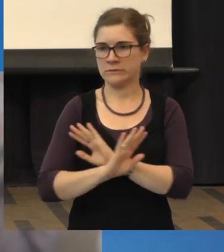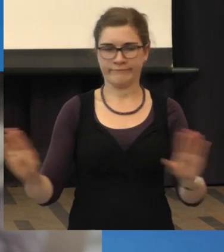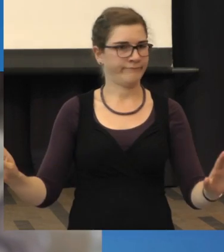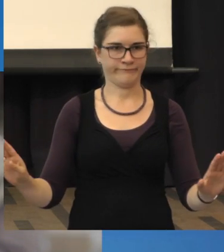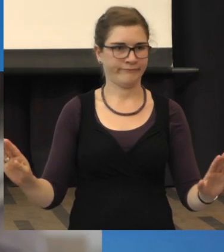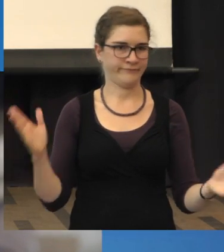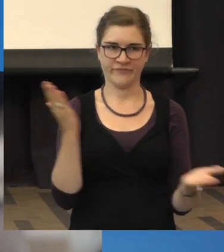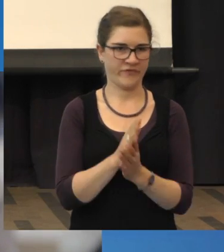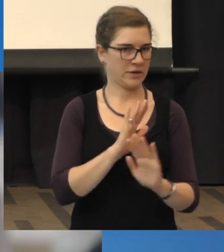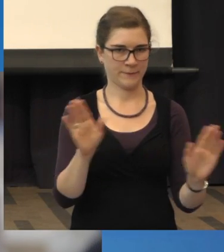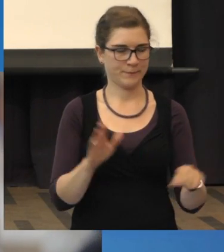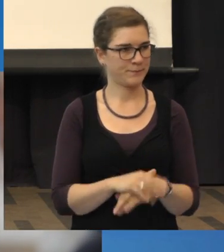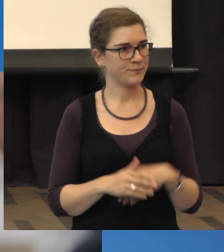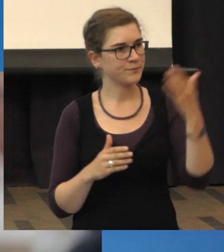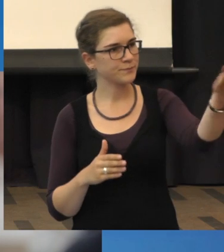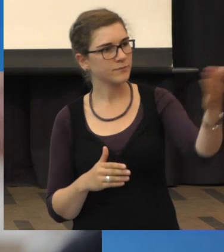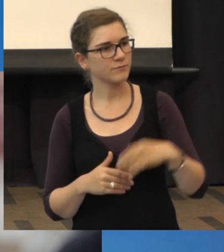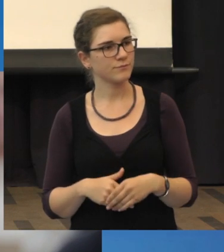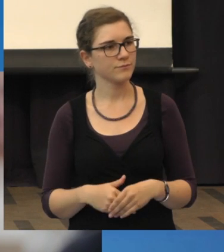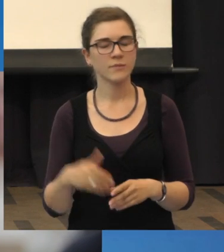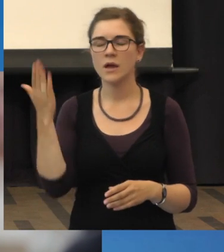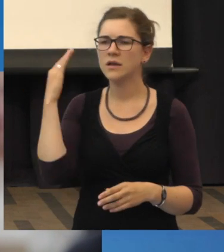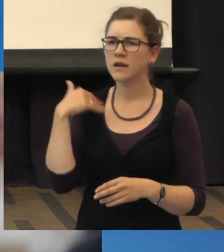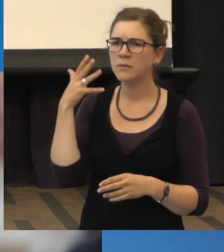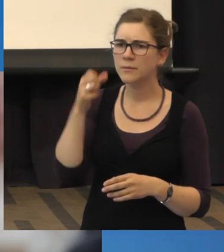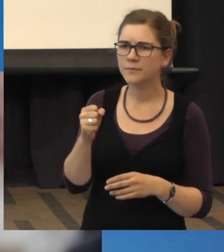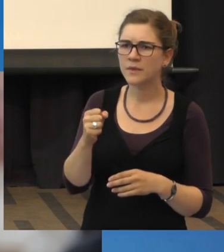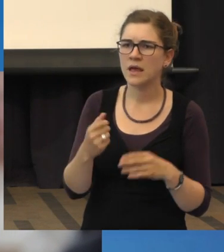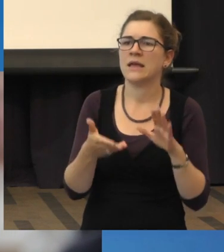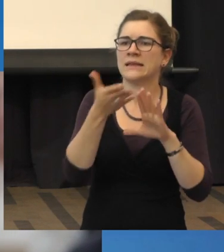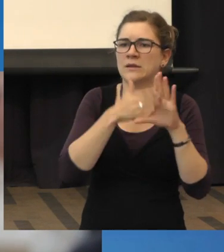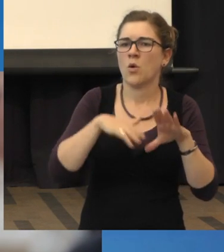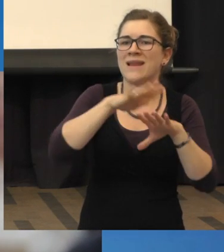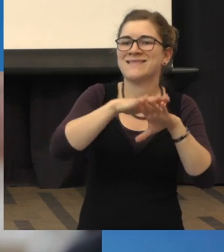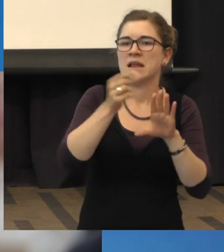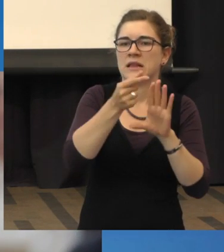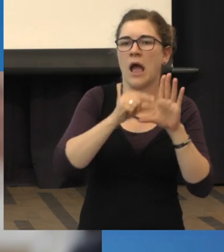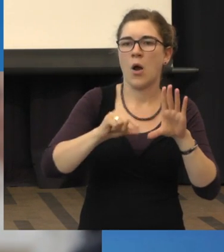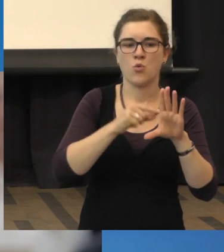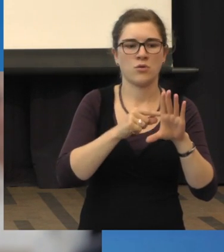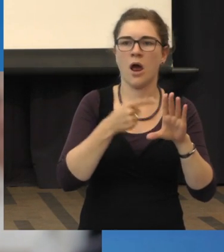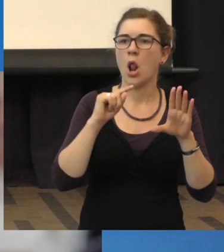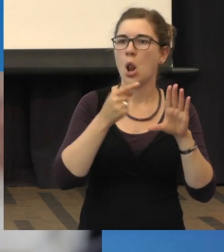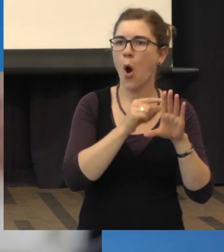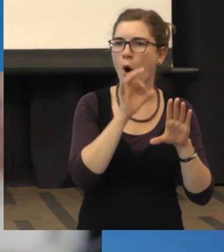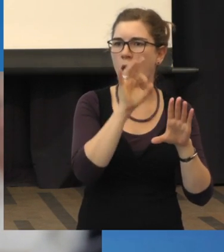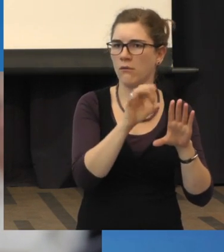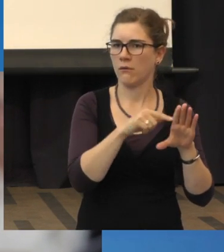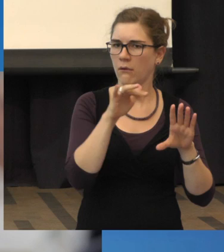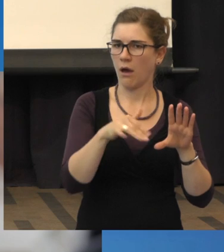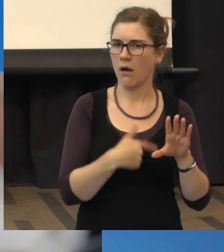Hier vorne, bitte. Bei mir wurde festgestellt, ein Loch in der Netzhaut. Mich würde interessieren, wie kann man das behandeln?